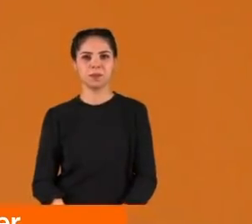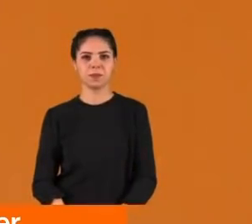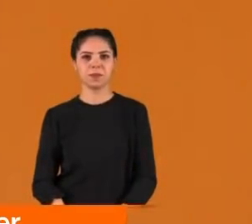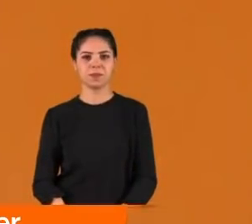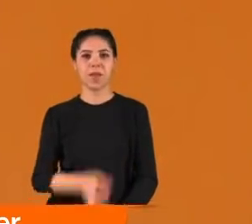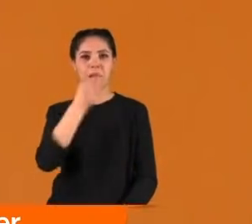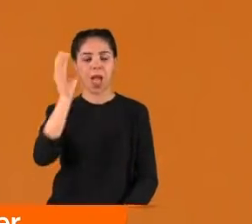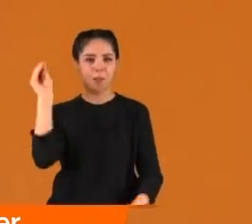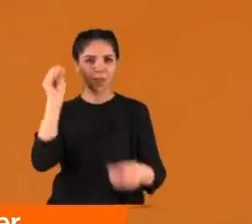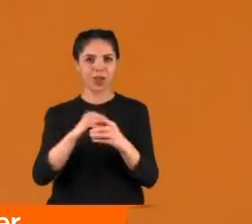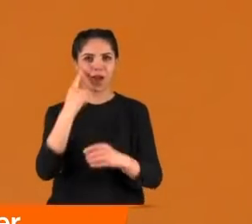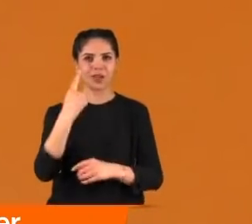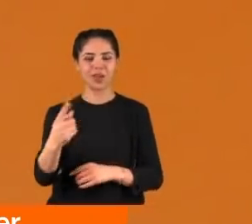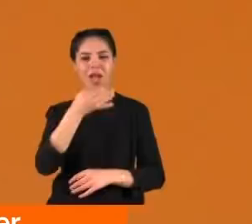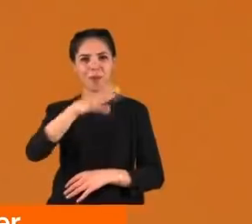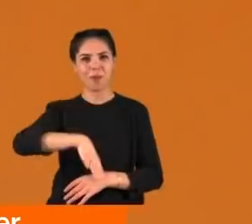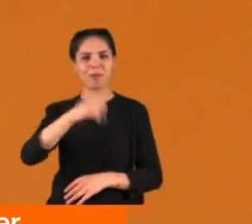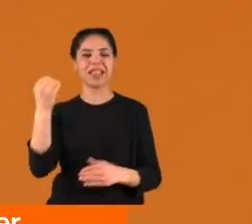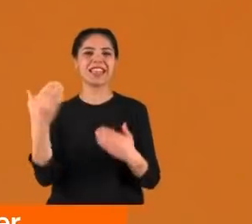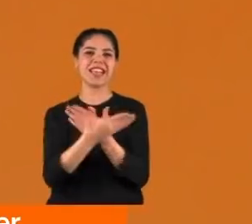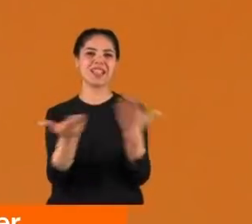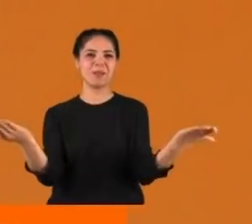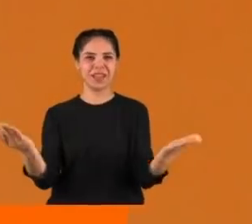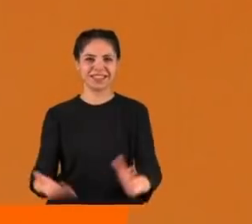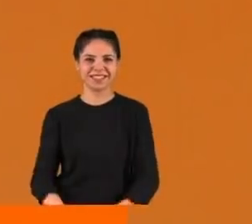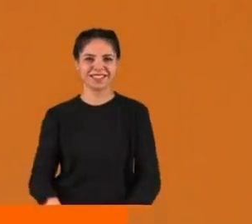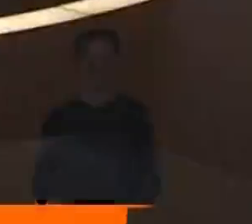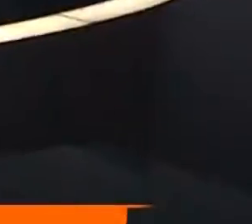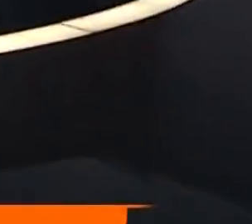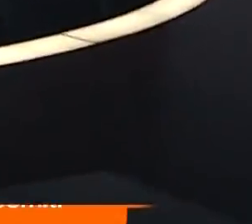Haberle bültenimizin sonuna geldik. Haberin merkezinden iyi akşamlar.